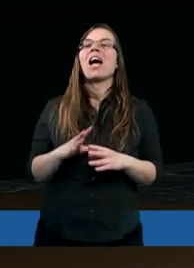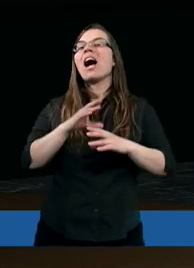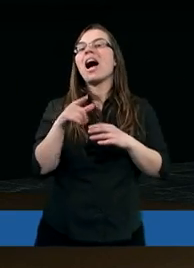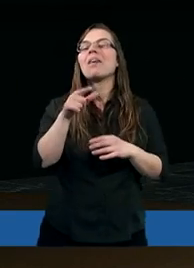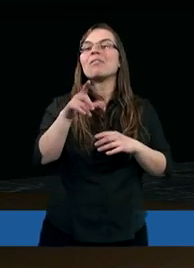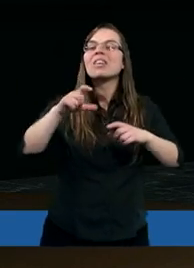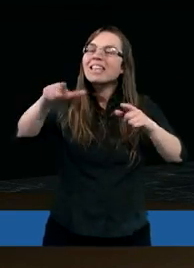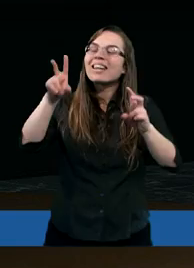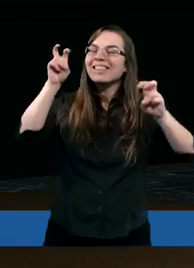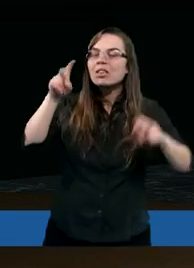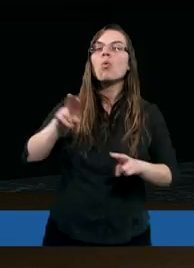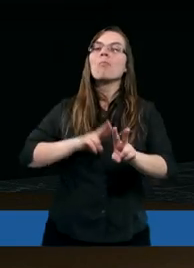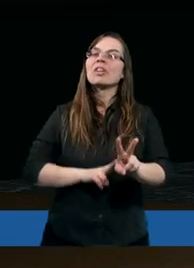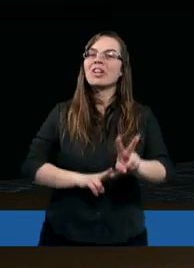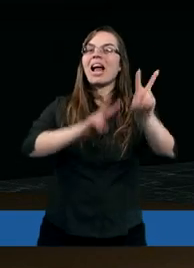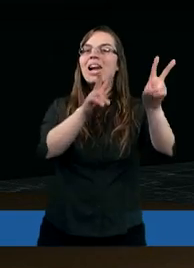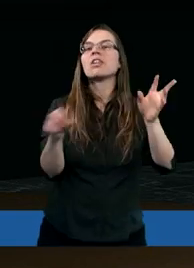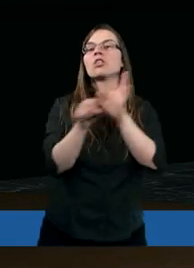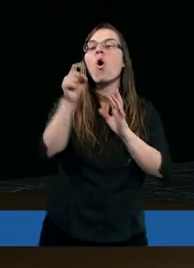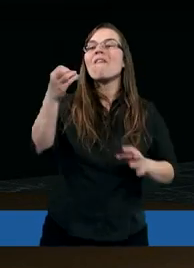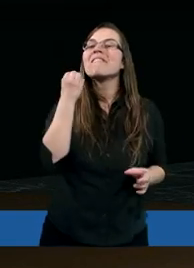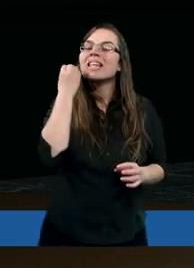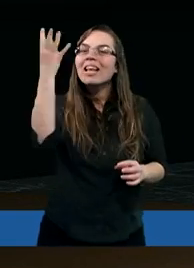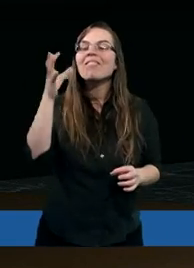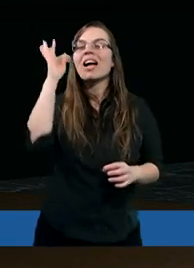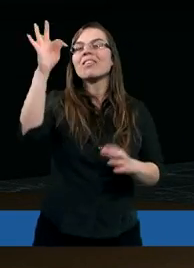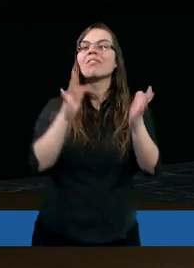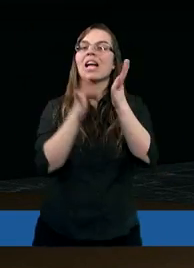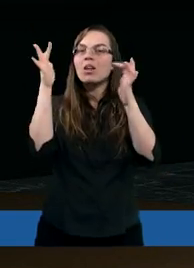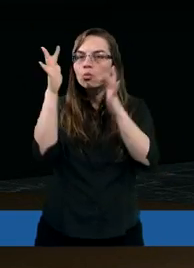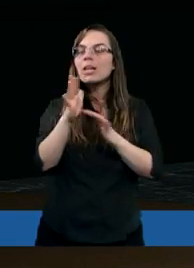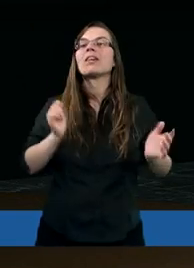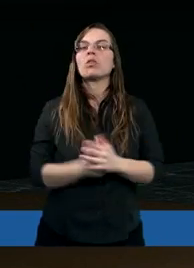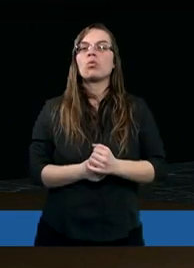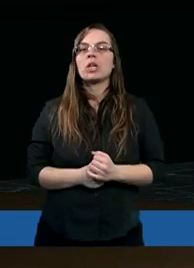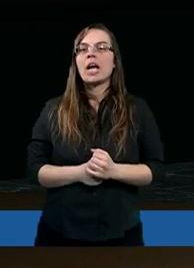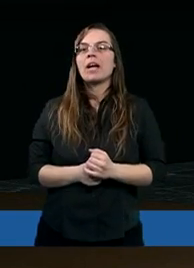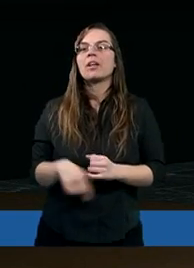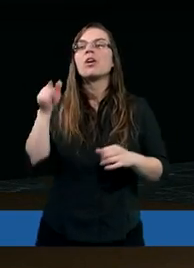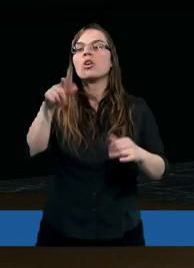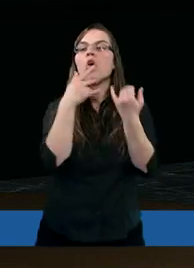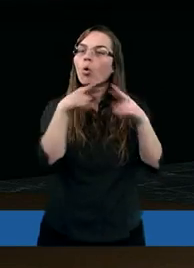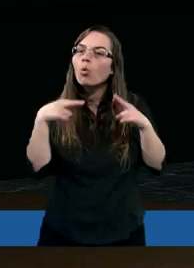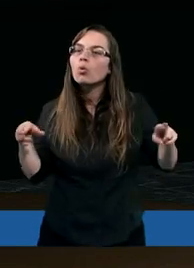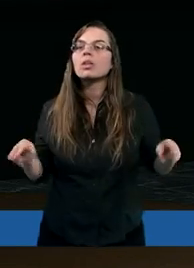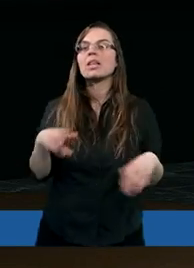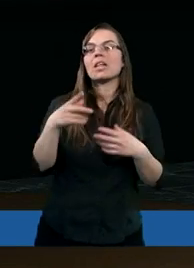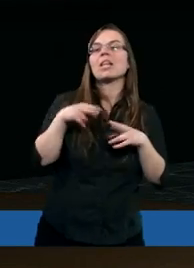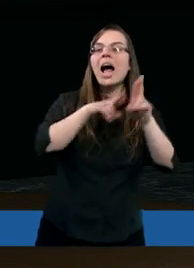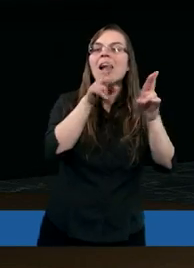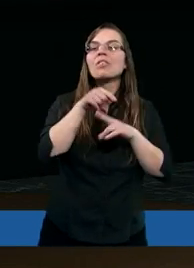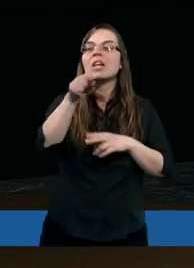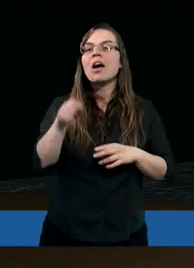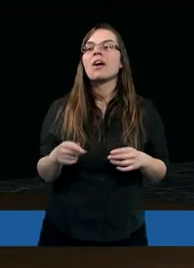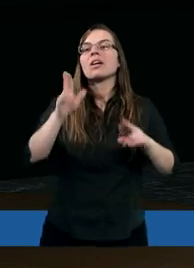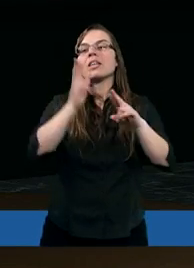tytułu przynależności i trwania w Jezusie również należy się